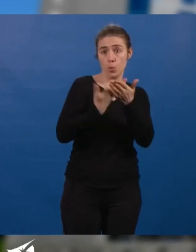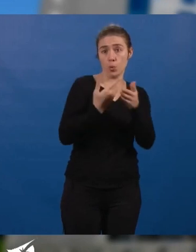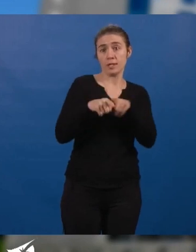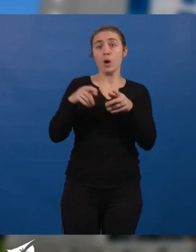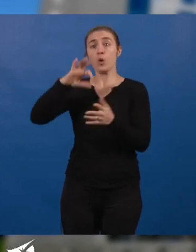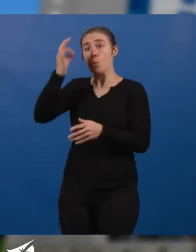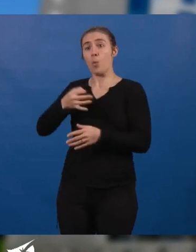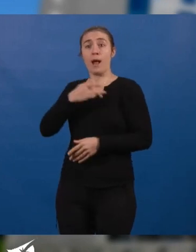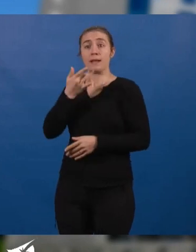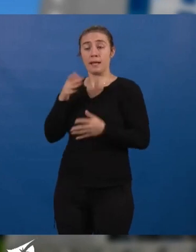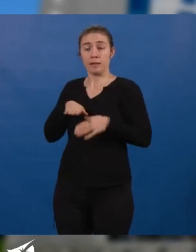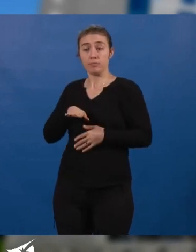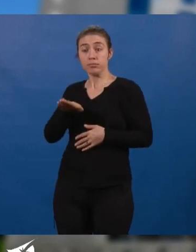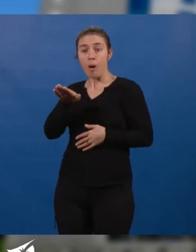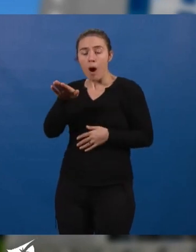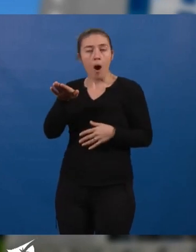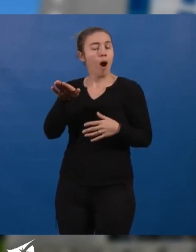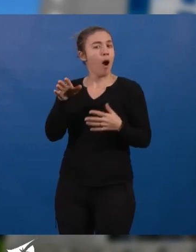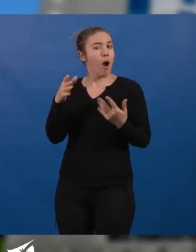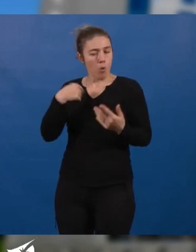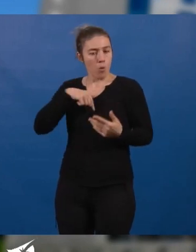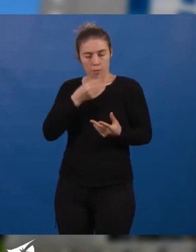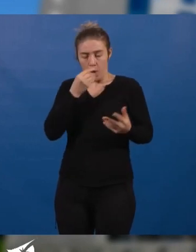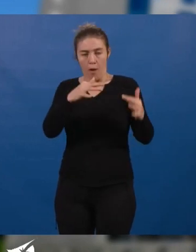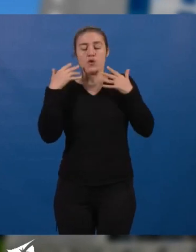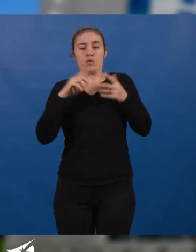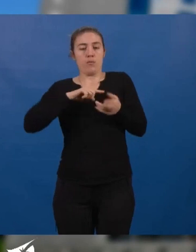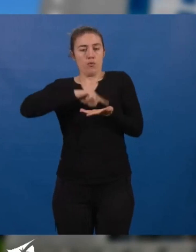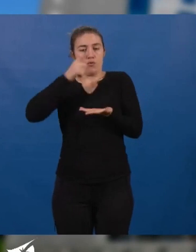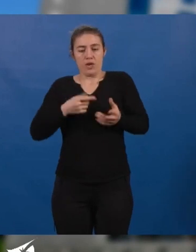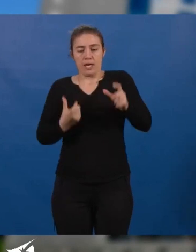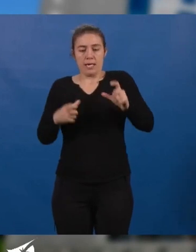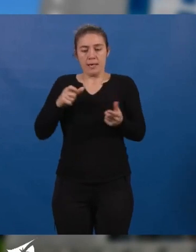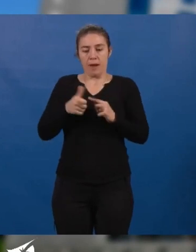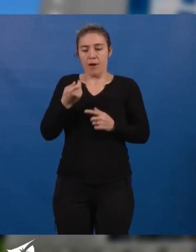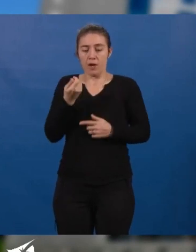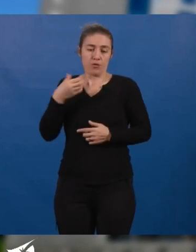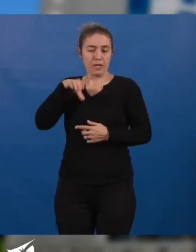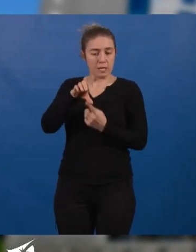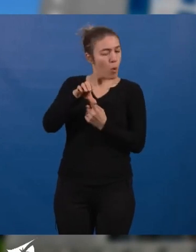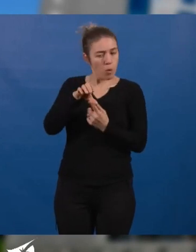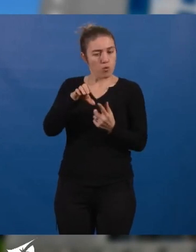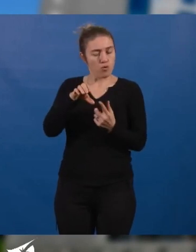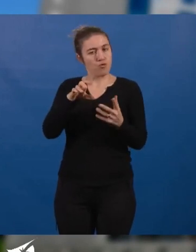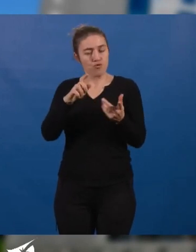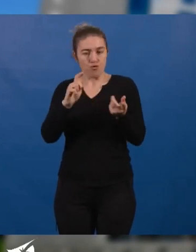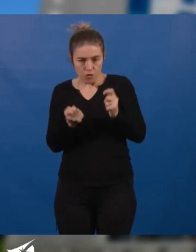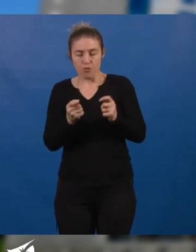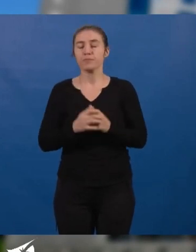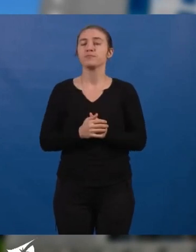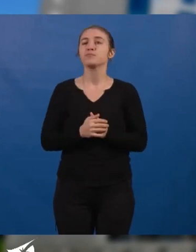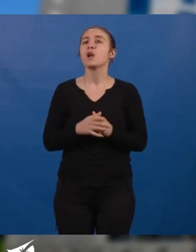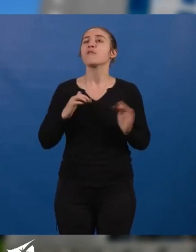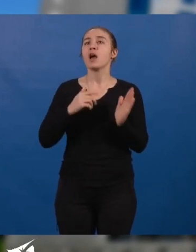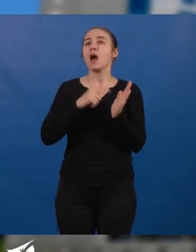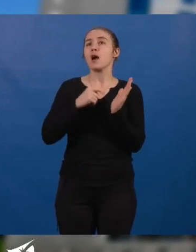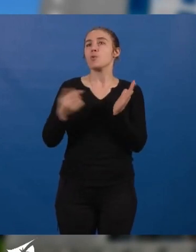'intérêt impactent considérablement notre budget et donc le coût de nos investissements. Toutefois, nos recettes de fiscalité et de